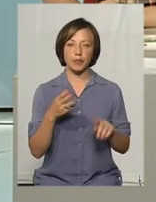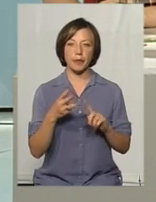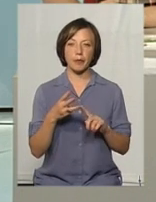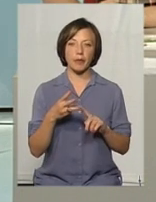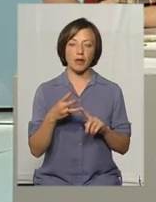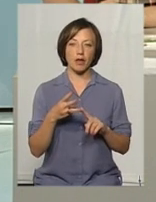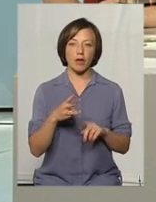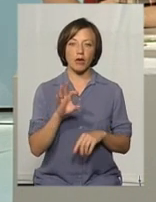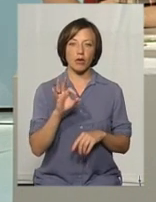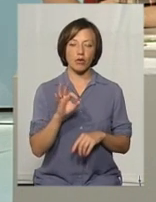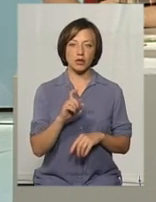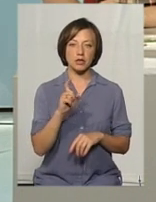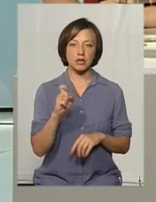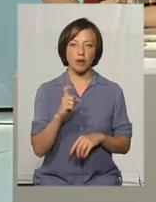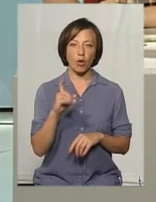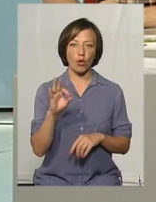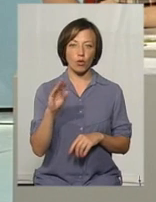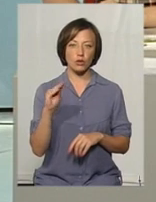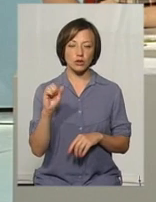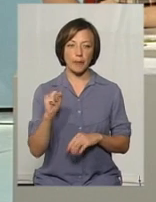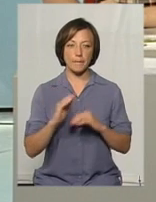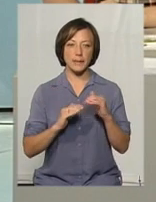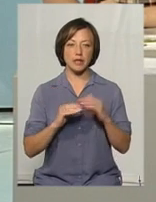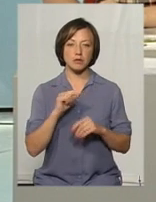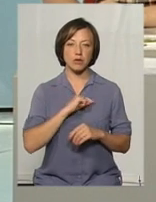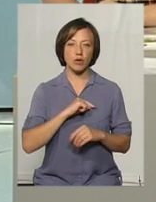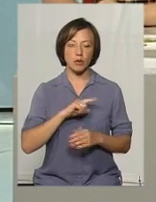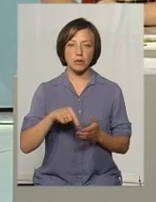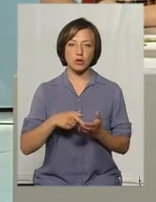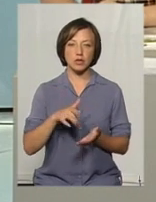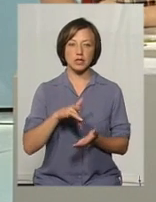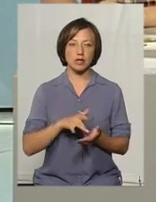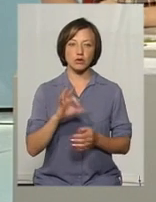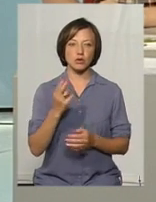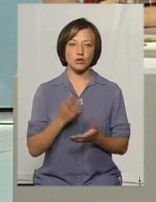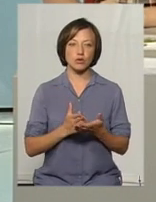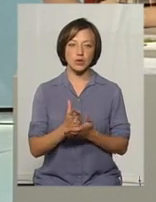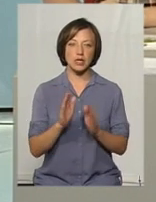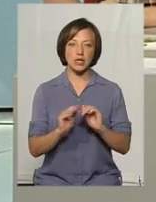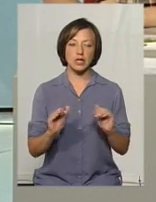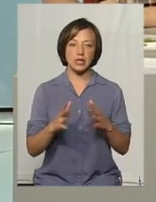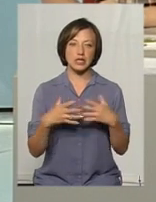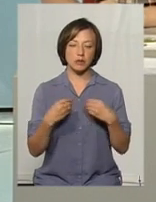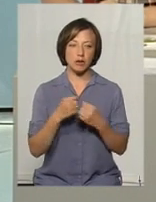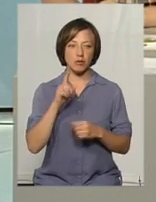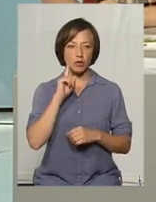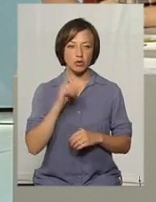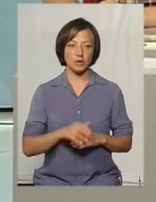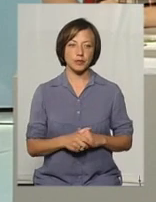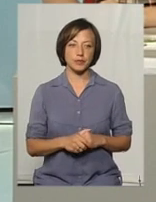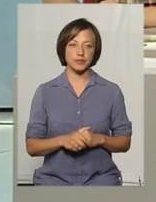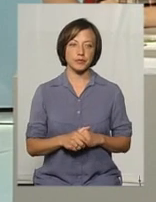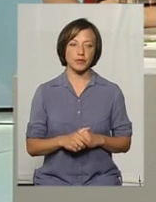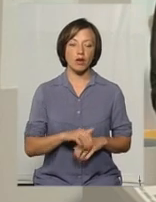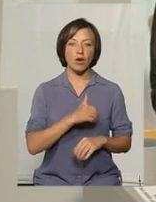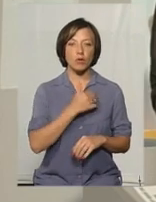Та Ольга Захожа, практичний психолог міського центру соціальних служб для дітей, сім'ї та молоді. Хочу нагадати також